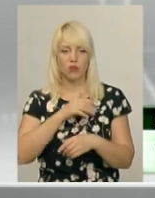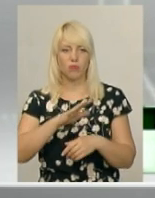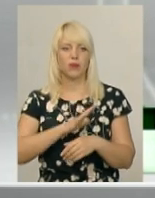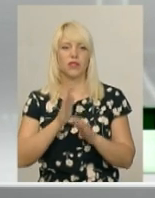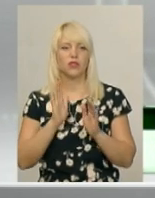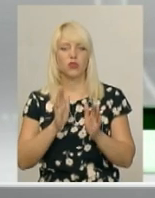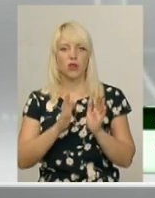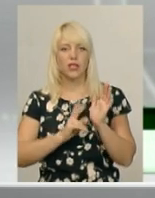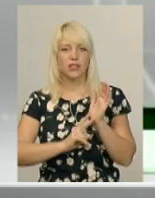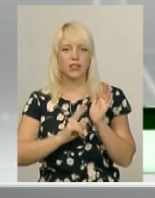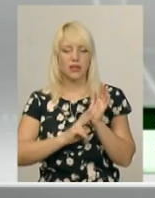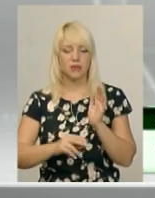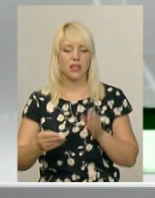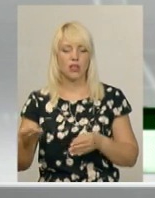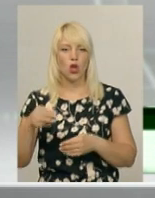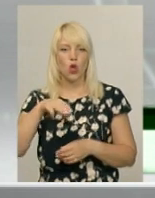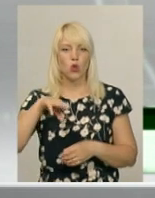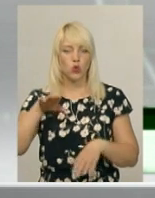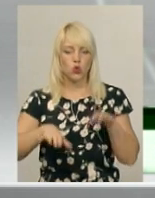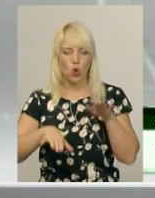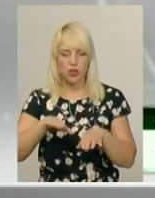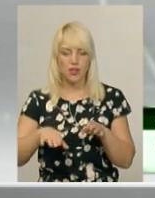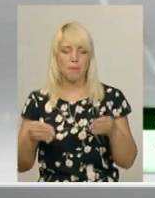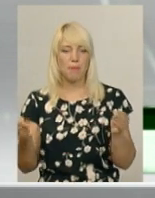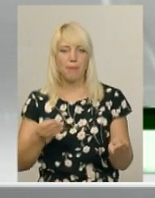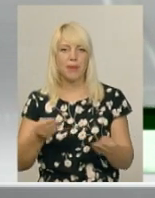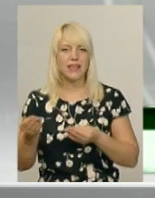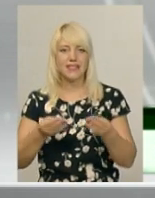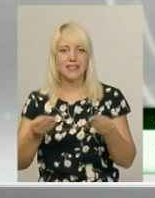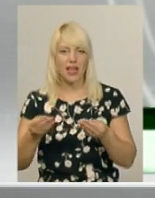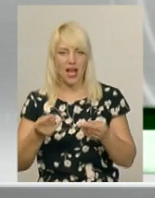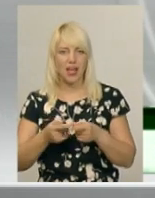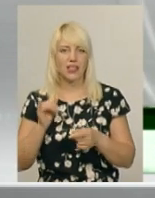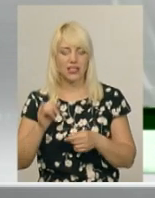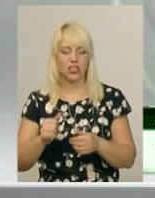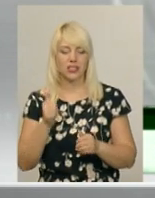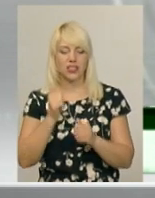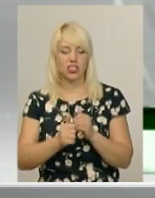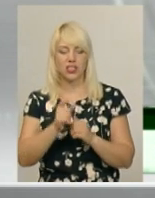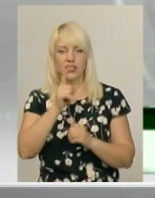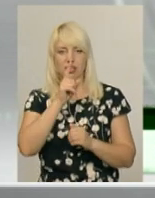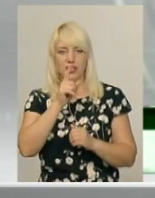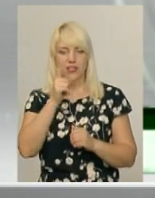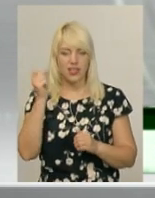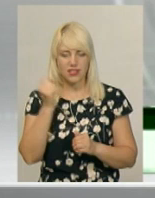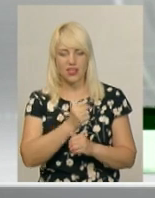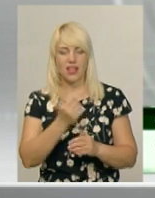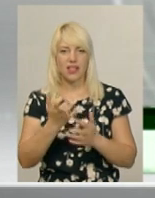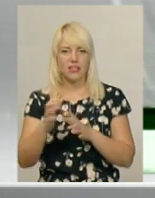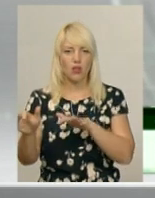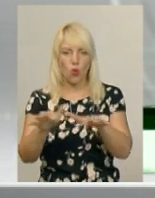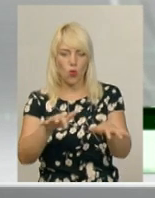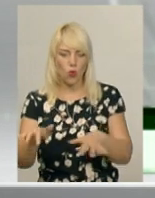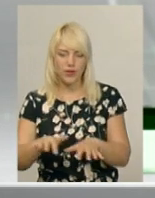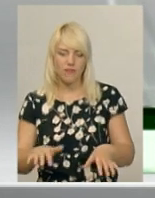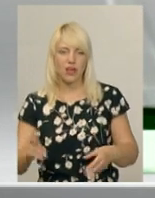тонн піска привезли ми. Єженедельно йде культивація, уборка йде, у мене